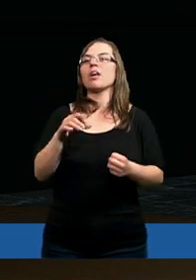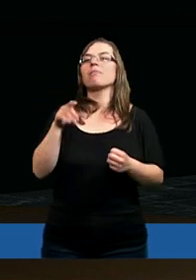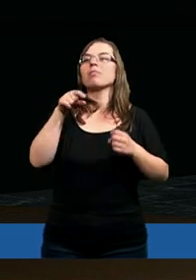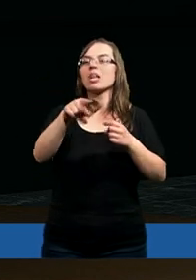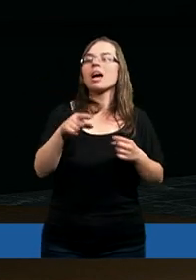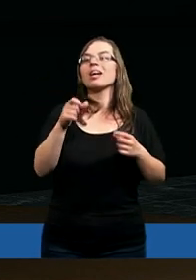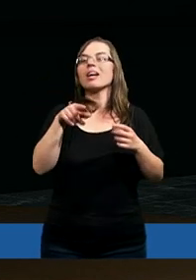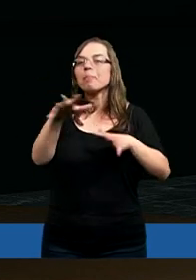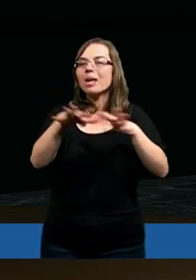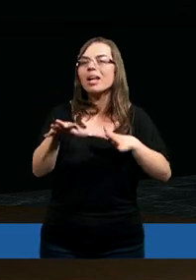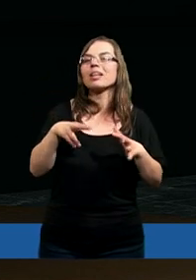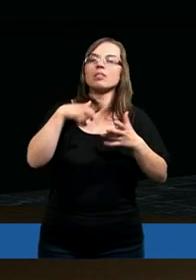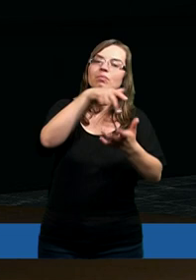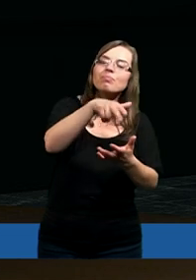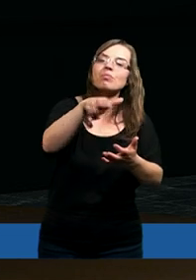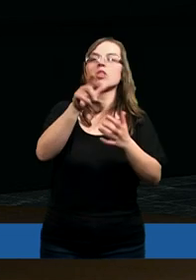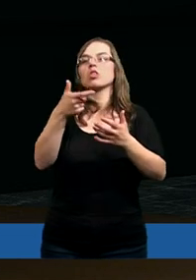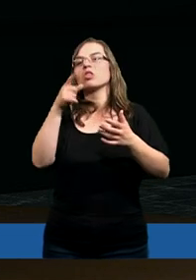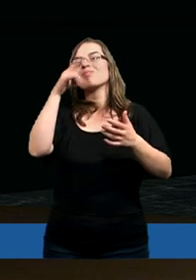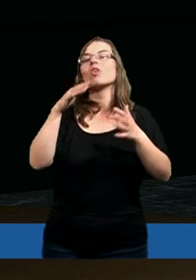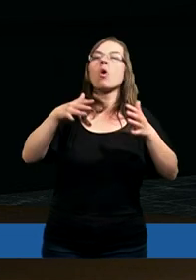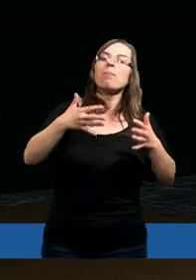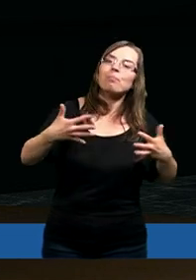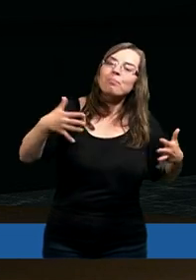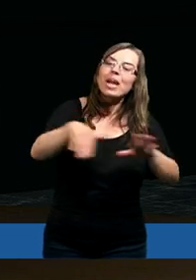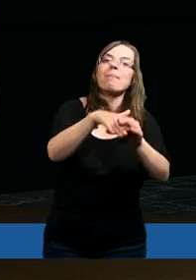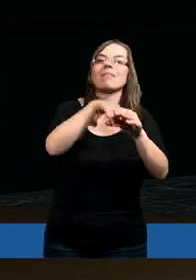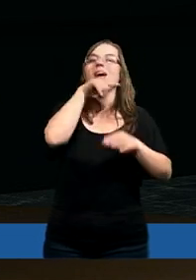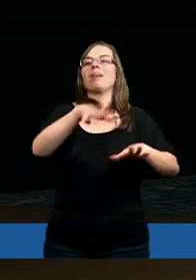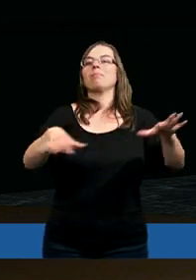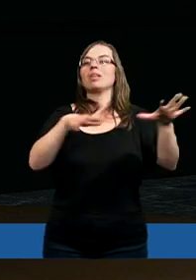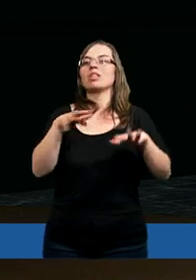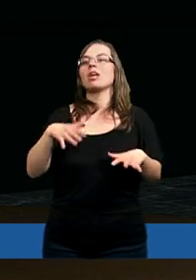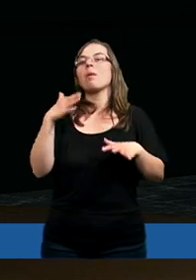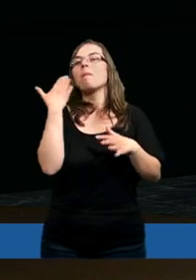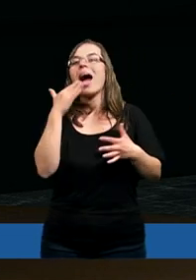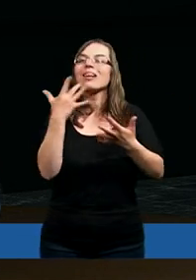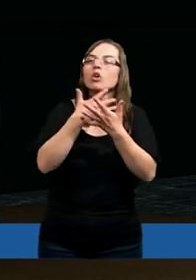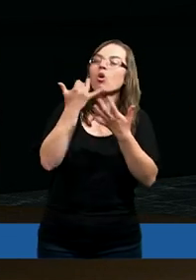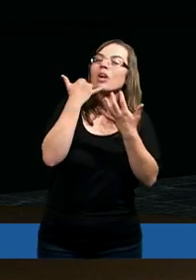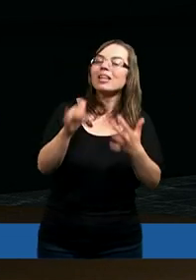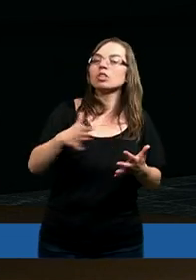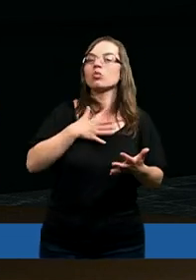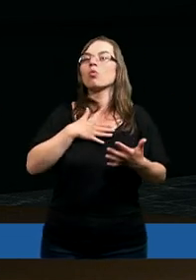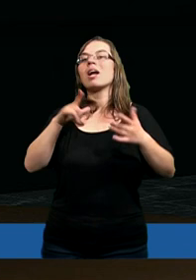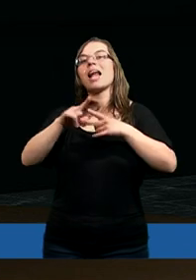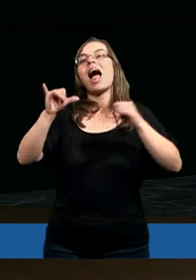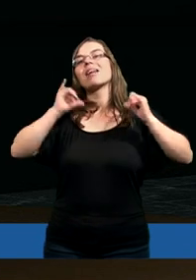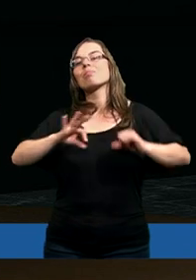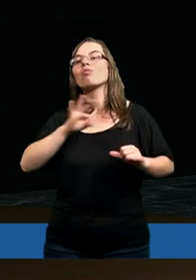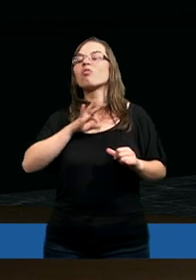być w tych miejscach, korzystać z tych miejsc, może bardziej korzystne dla